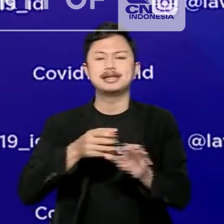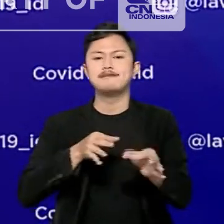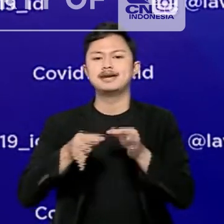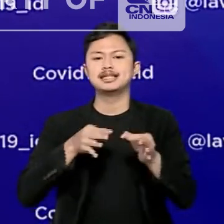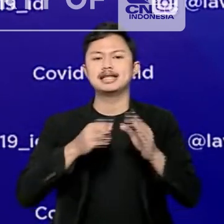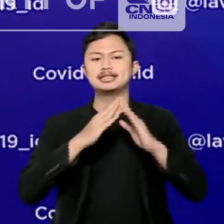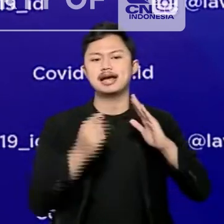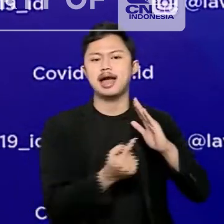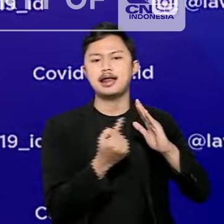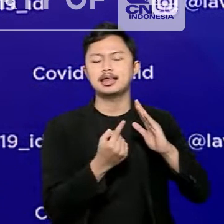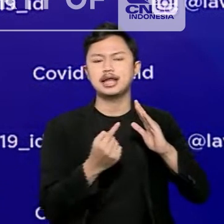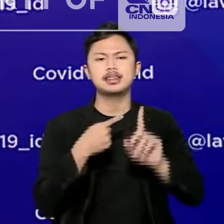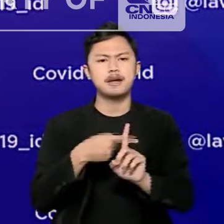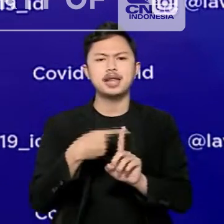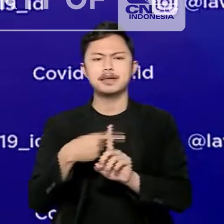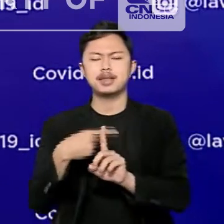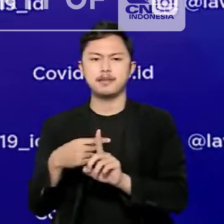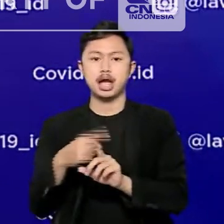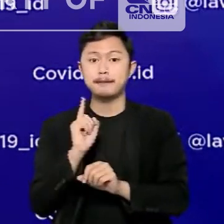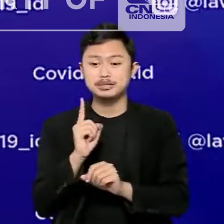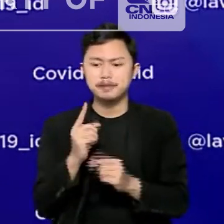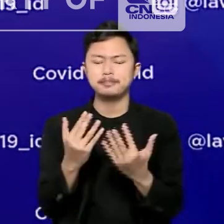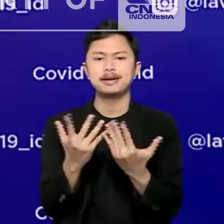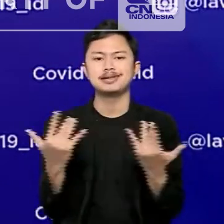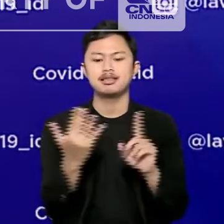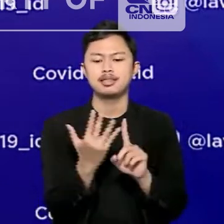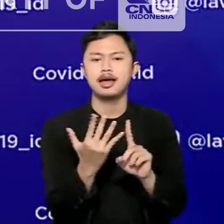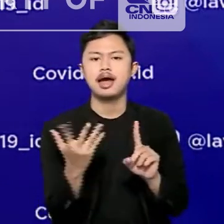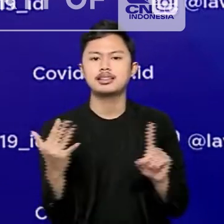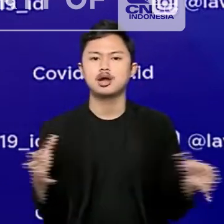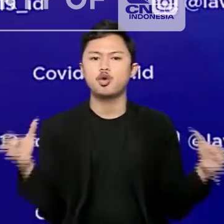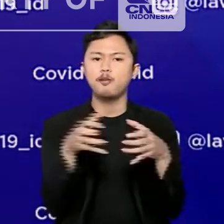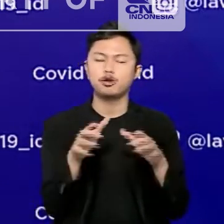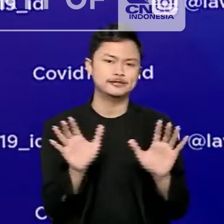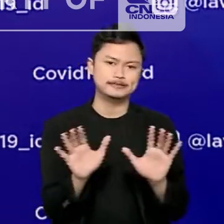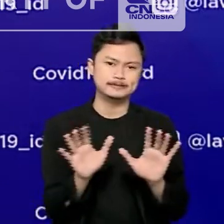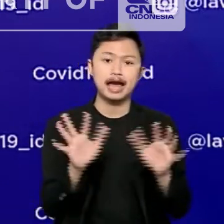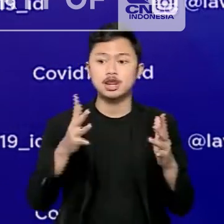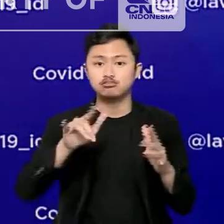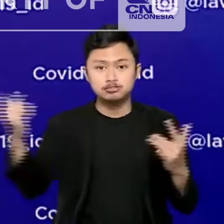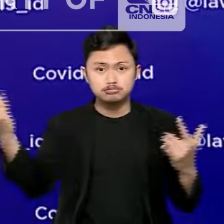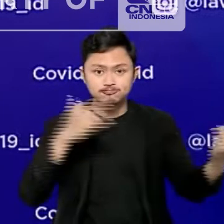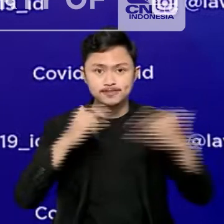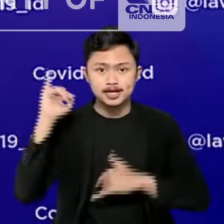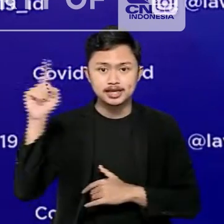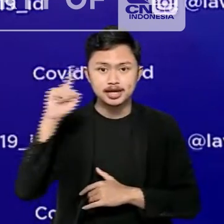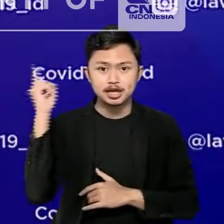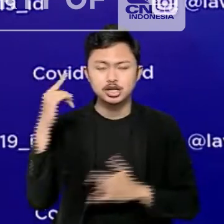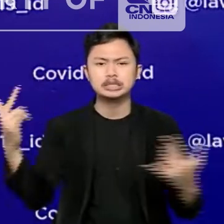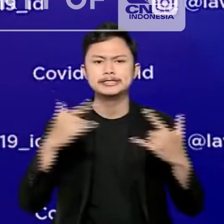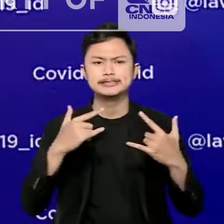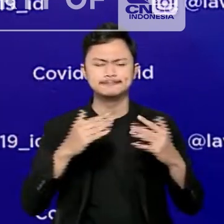fasilitas karantina, agar tidak terjadi penumpukan dan seluruh pelaku perjalanan internasional dapat